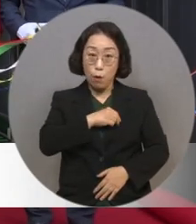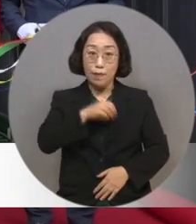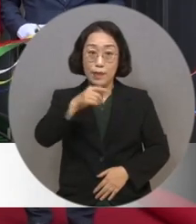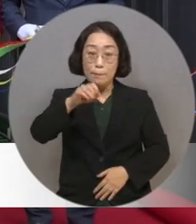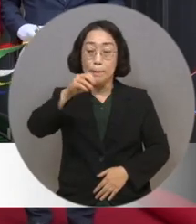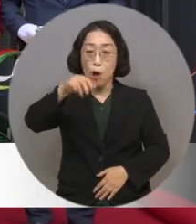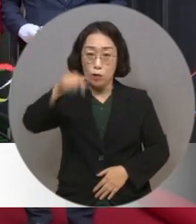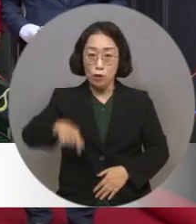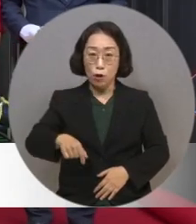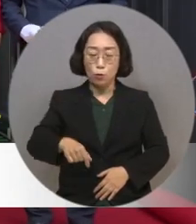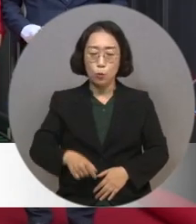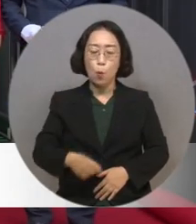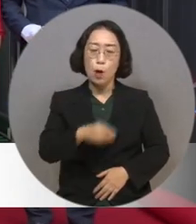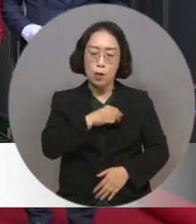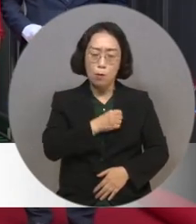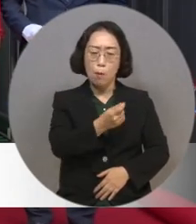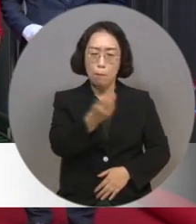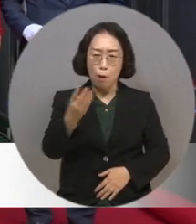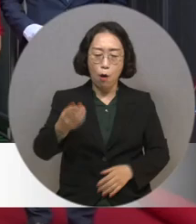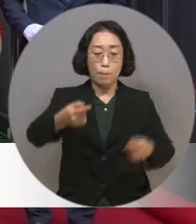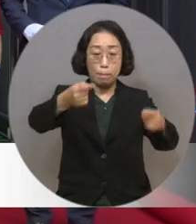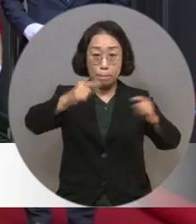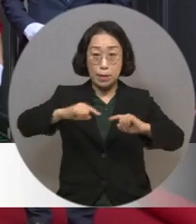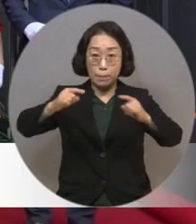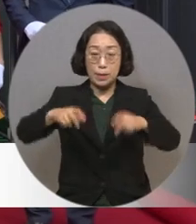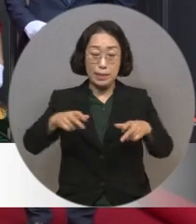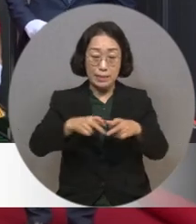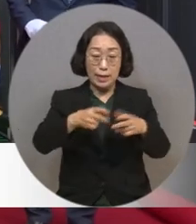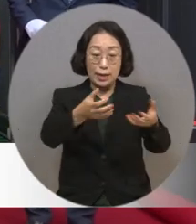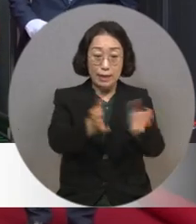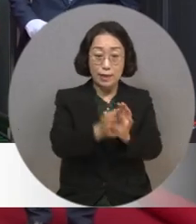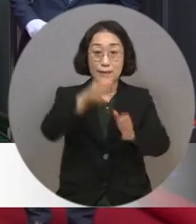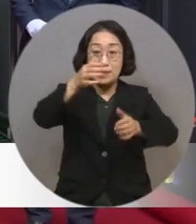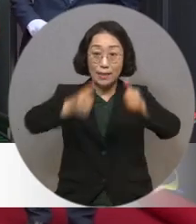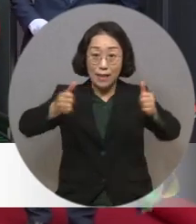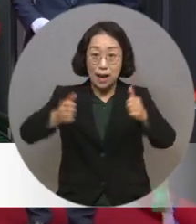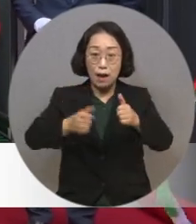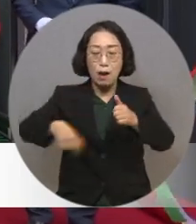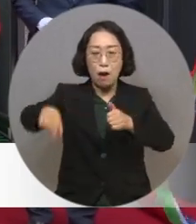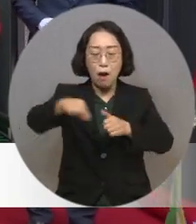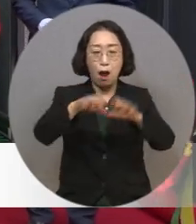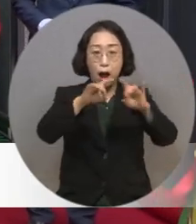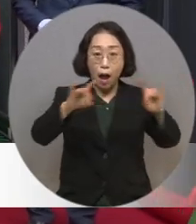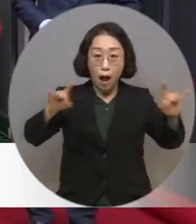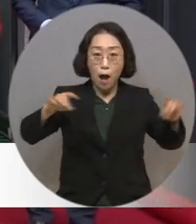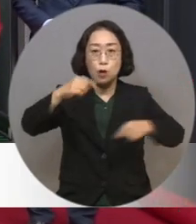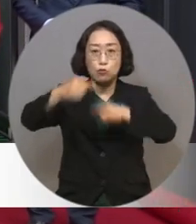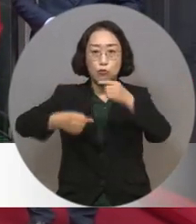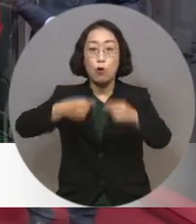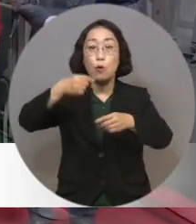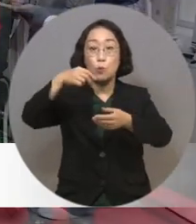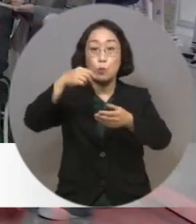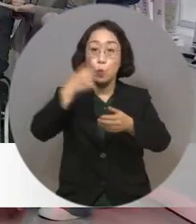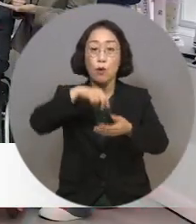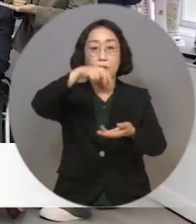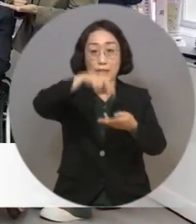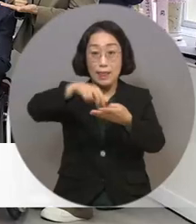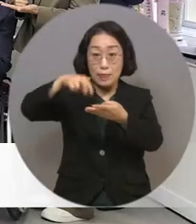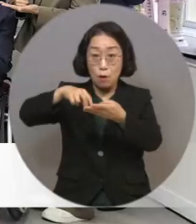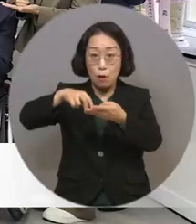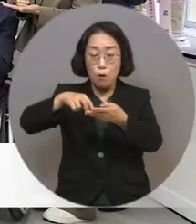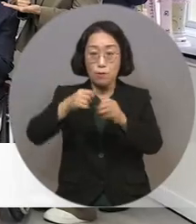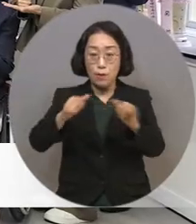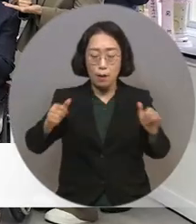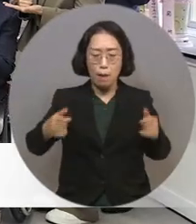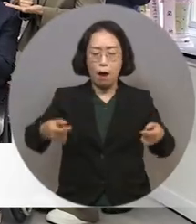광양시의원들을 비롯해 광양시 장애인단체장과 전남의 각 지역 수어통역센터장 등 100여